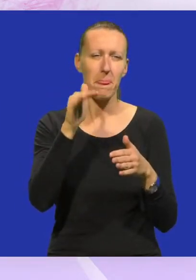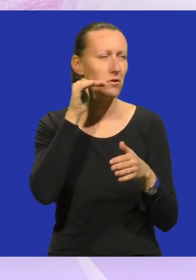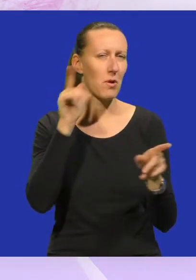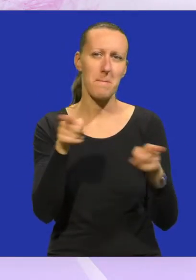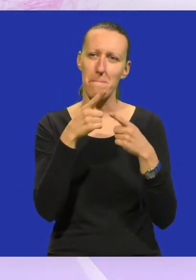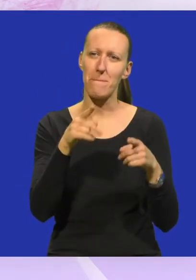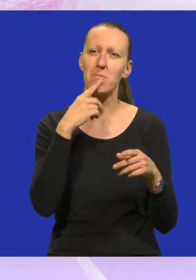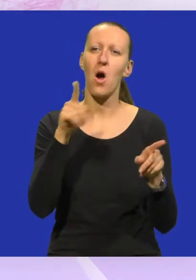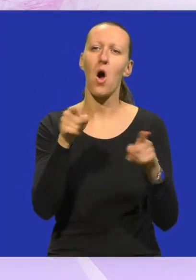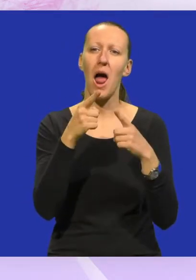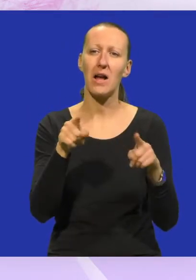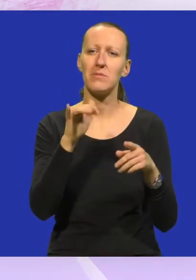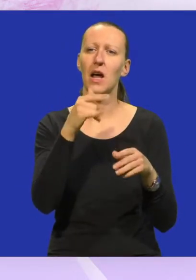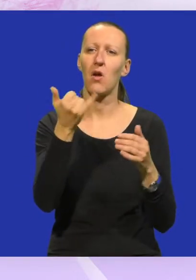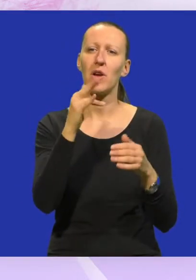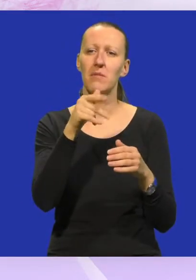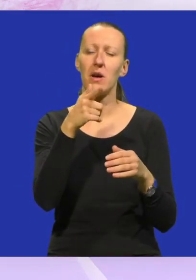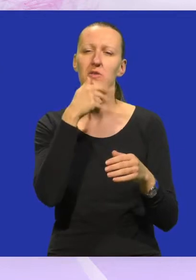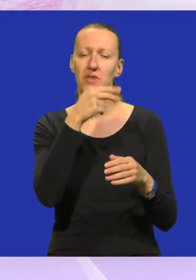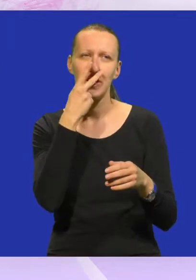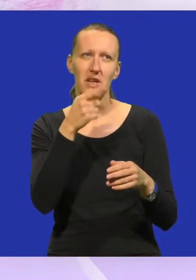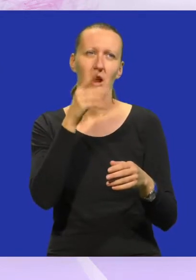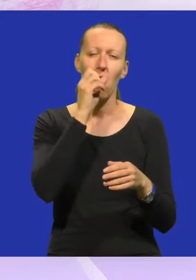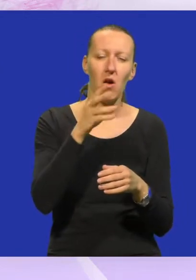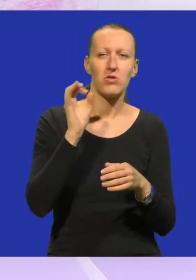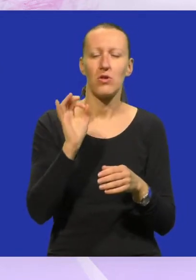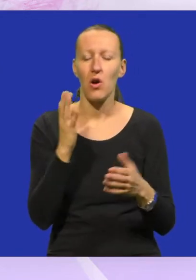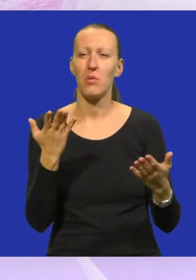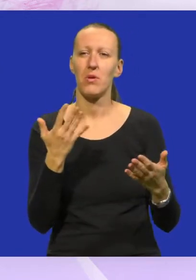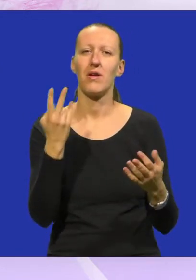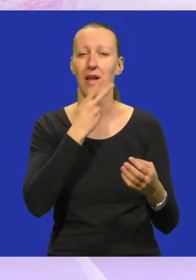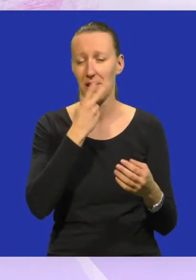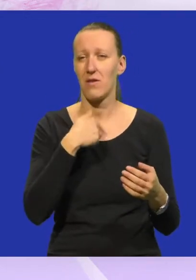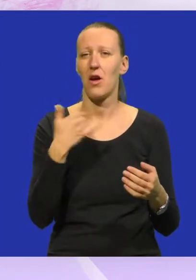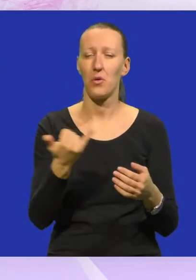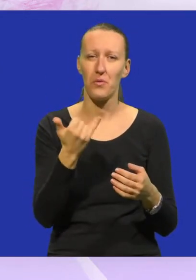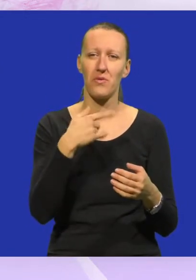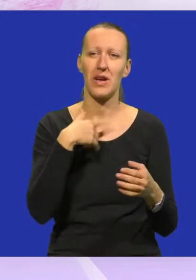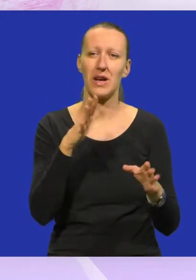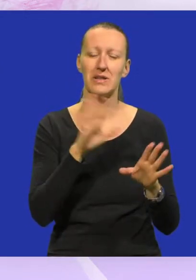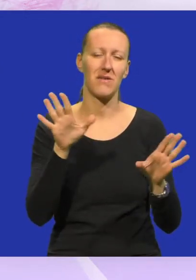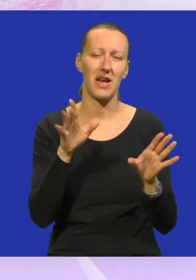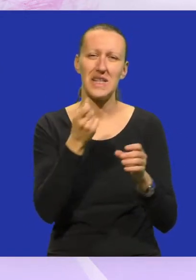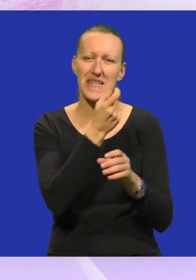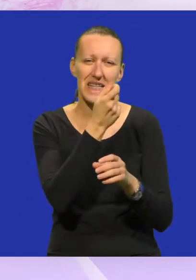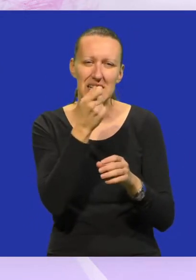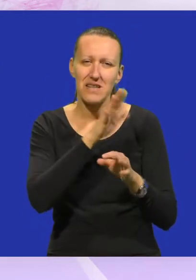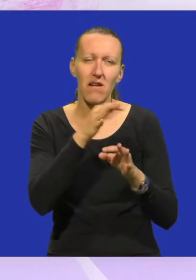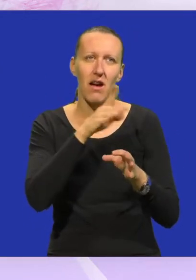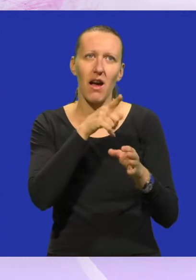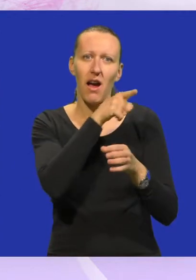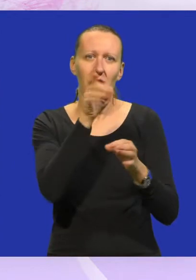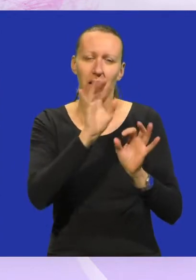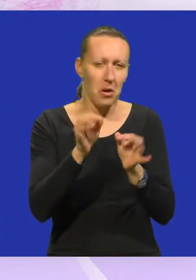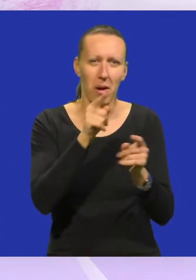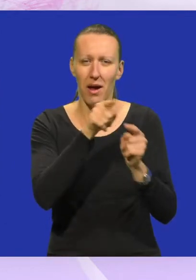čuješ pjesmu ko glazbenik, da li uvijek imaš kritike neke? Naravno, da, ja tu uvijek picaizlim oko svakog kadra, tako